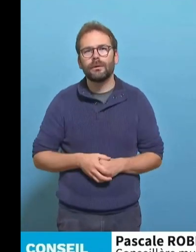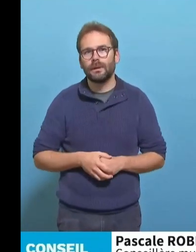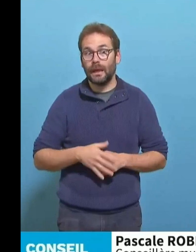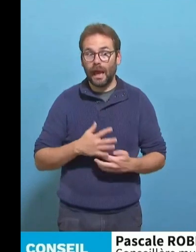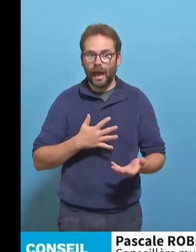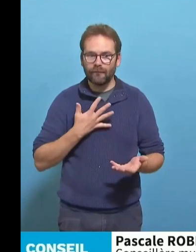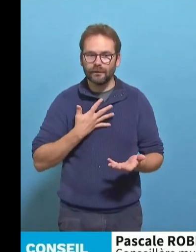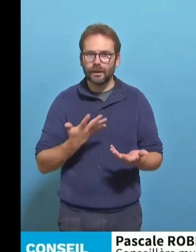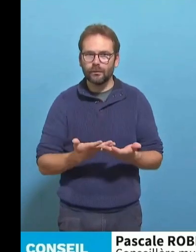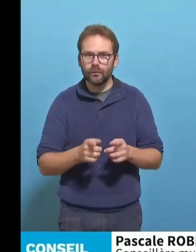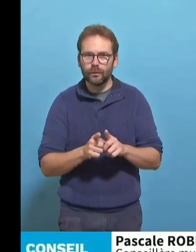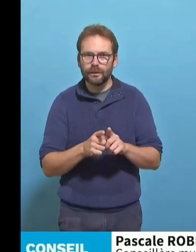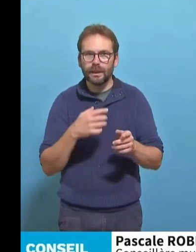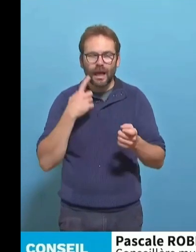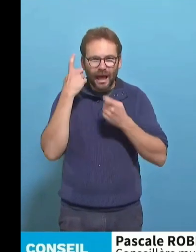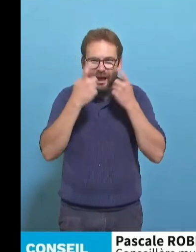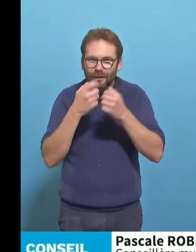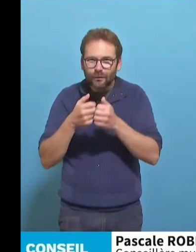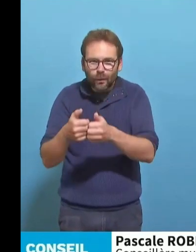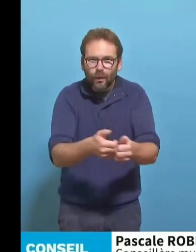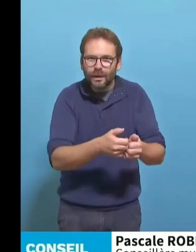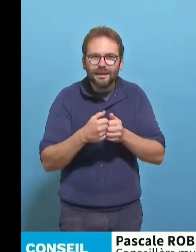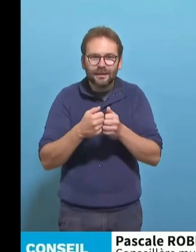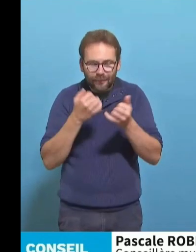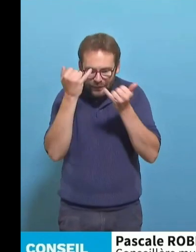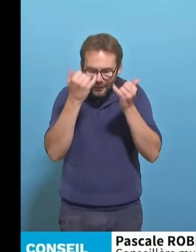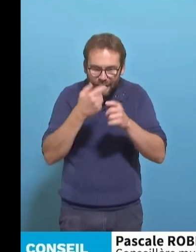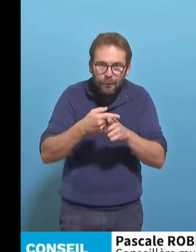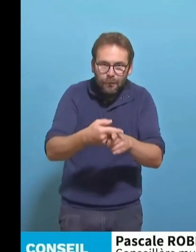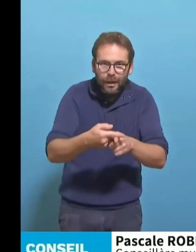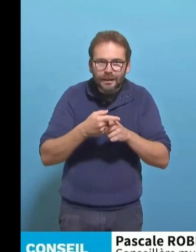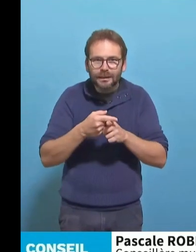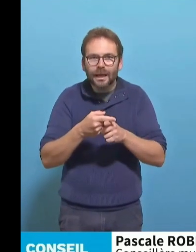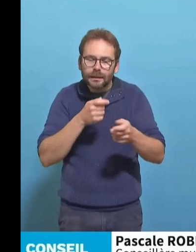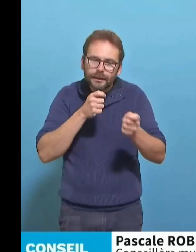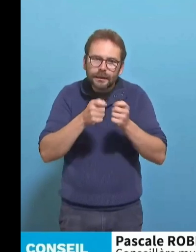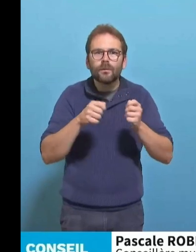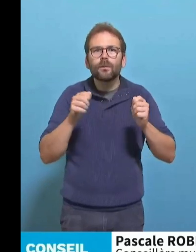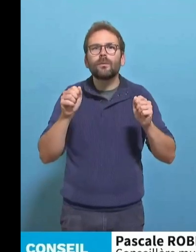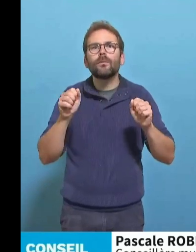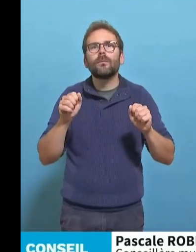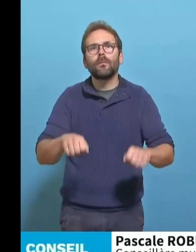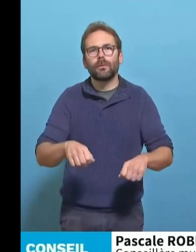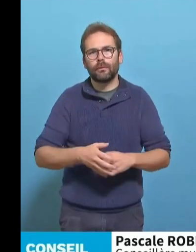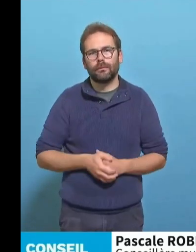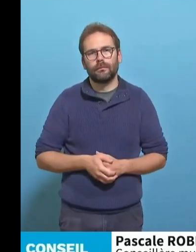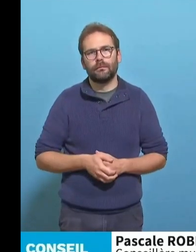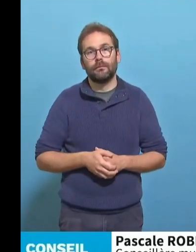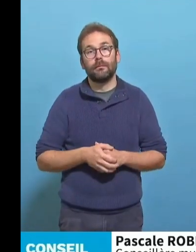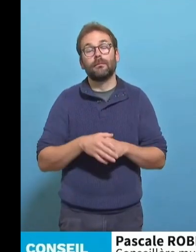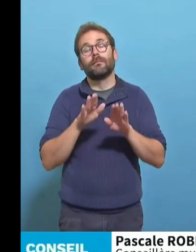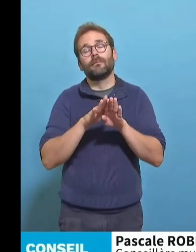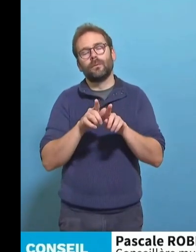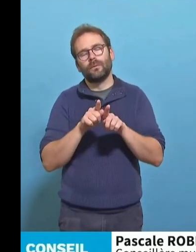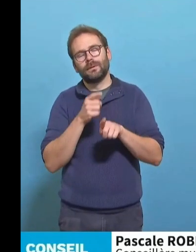offerte à la réflexion collective, au partage d'idées, à la discussion. Par ailleurs, je